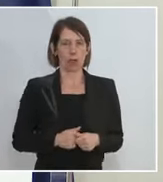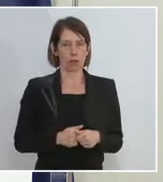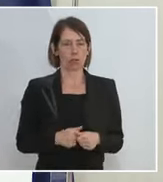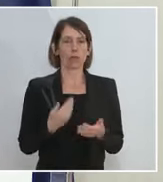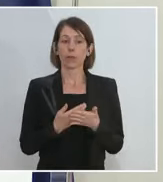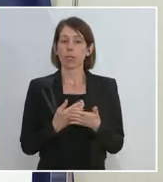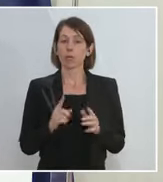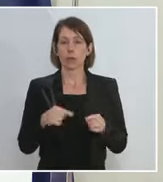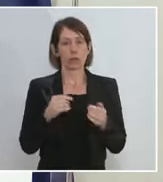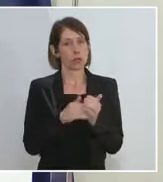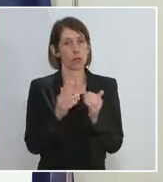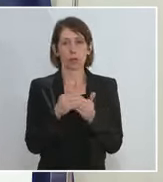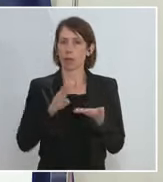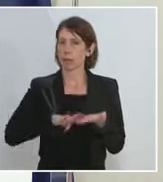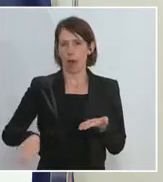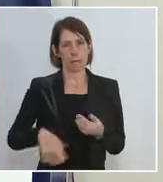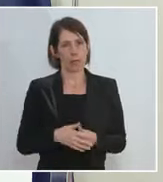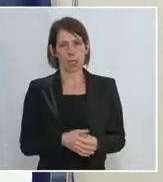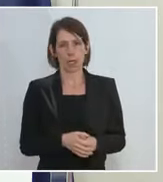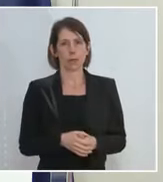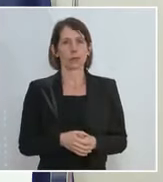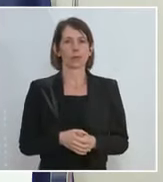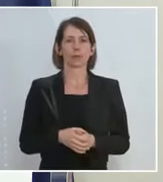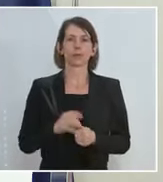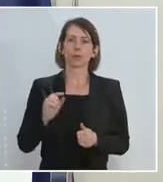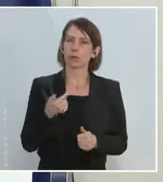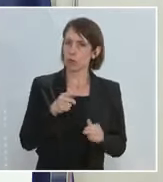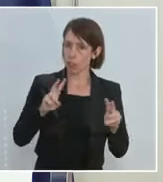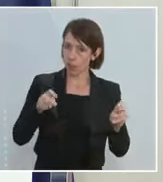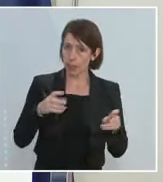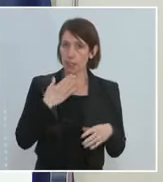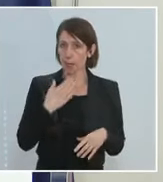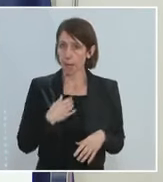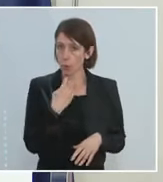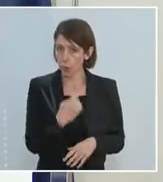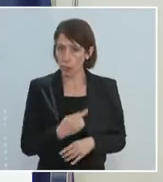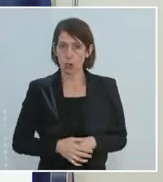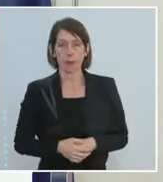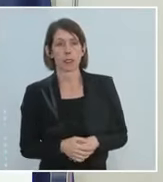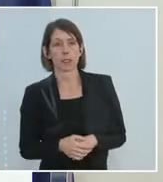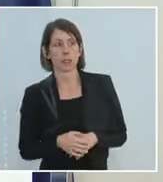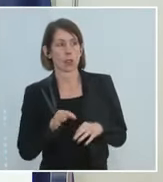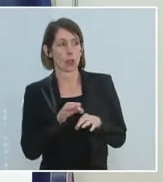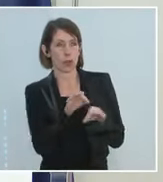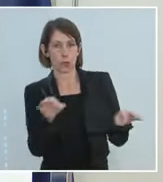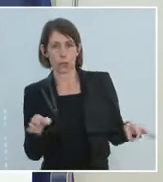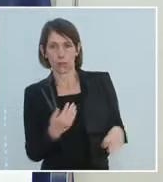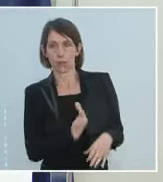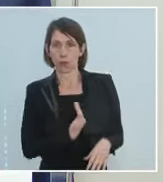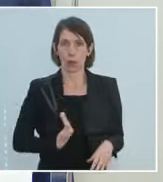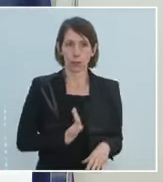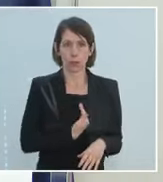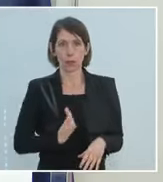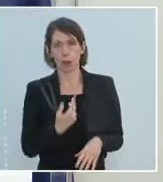lehnen wir es ab. Das zweite Thema, das ich ansprechen möchte, das für sehr viel Verunsicherung in der